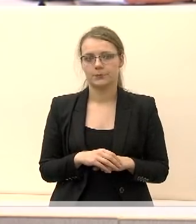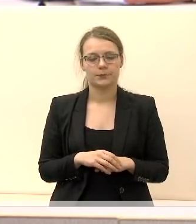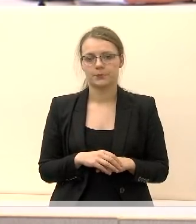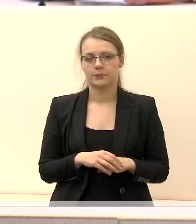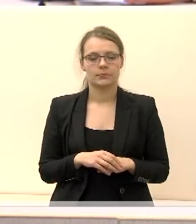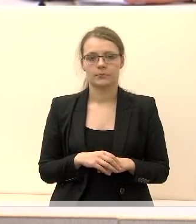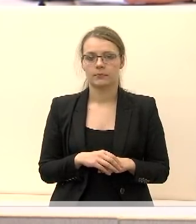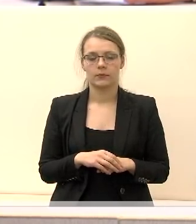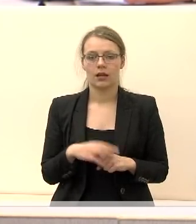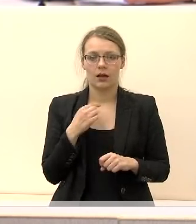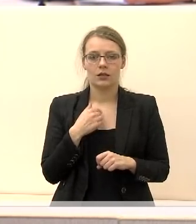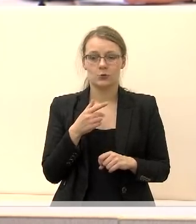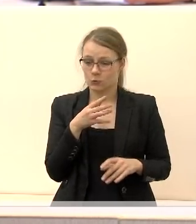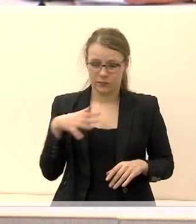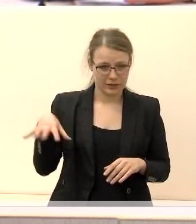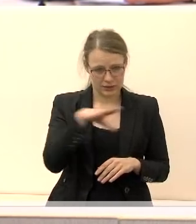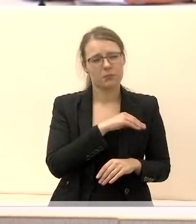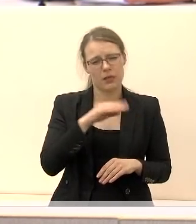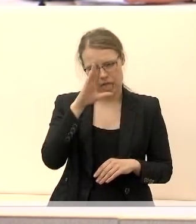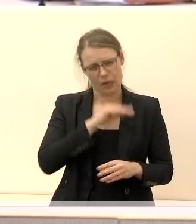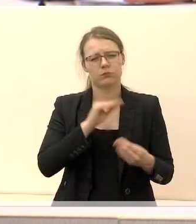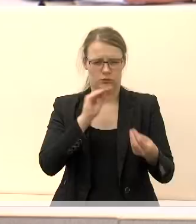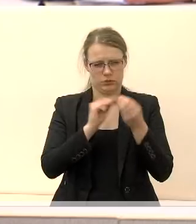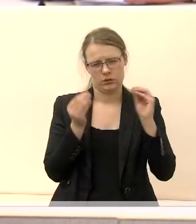su visais ir visada galima susitarti.